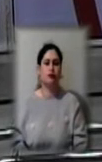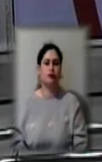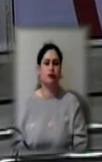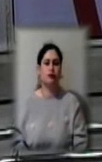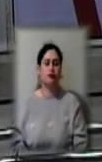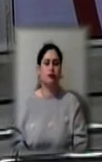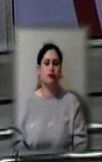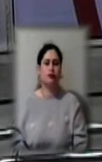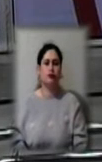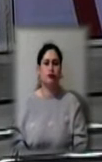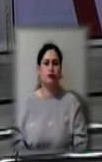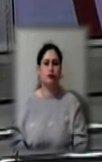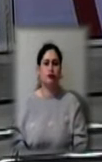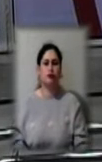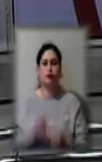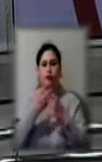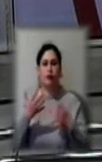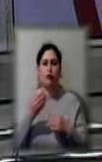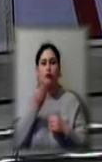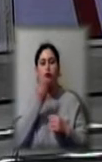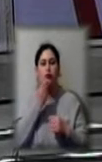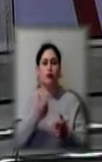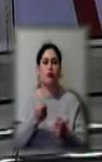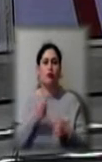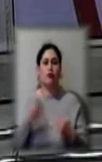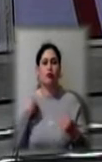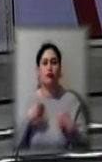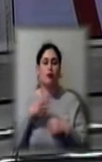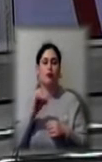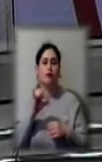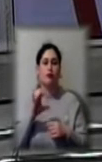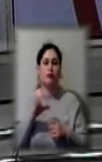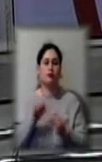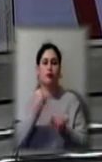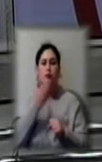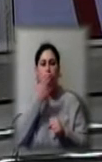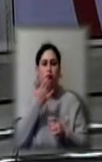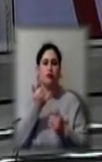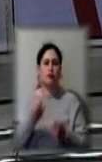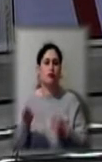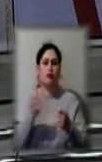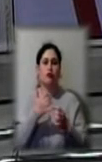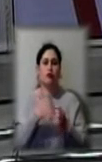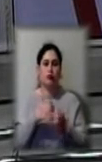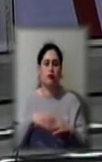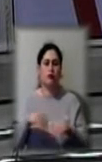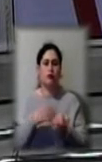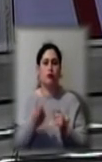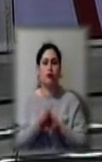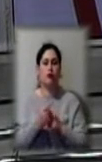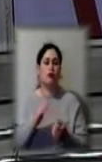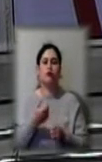15 продуктових наборів в одяг прикраси та захисні маски сьогодні привезли в херсонські родини, які опинилися у скрутних життєвих